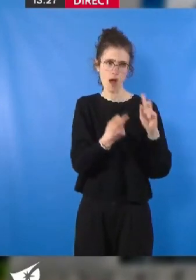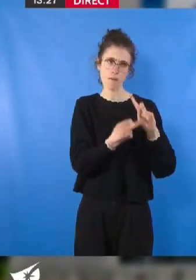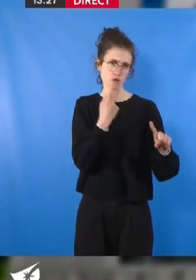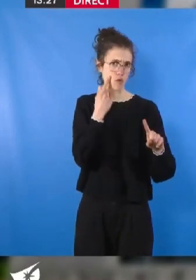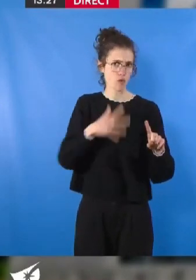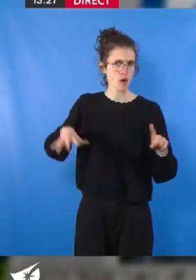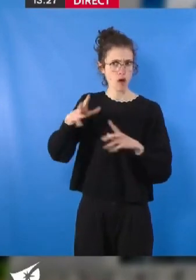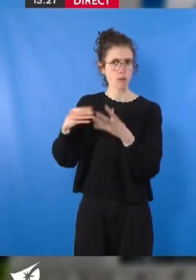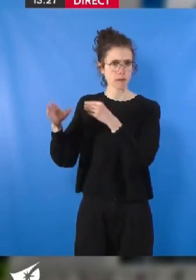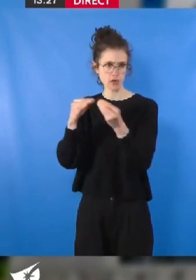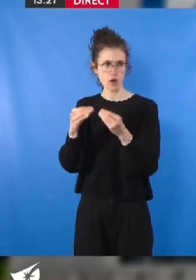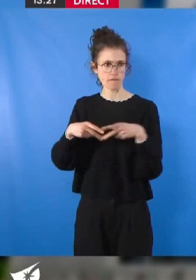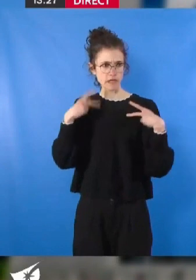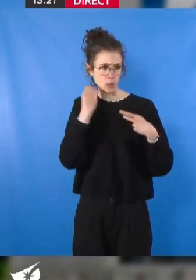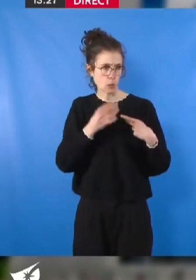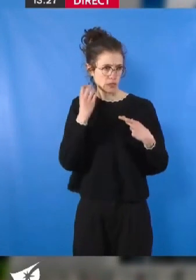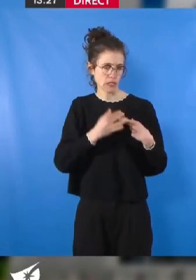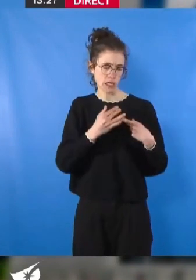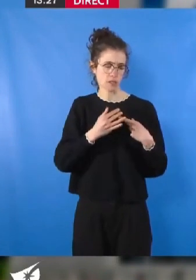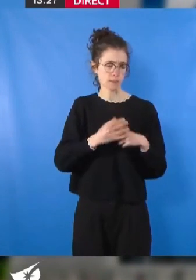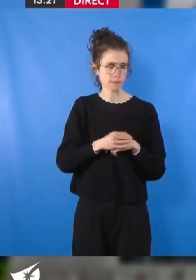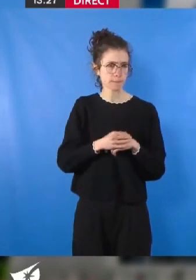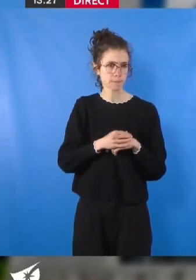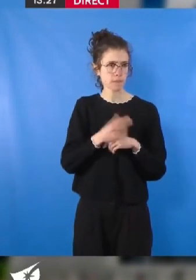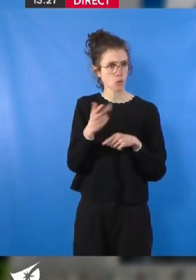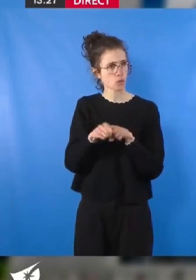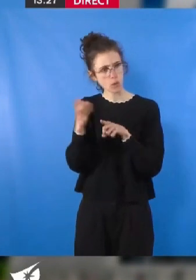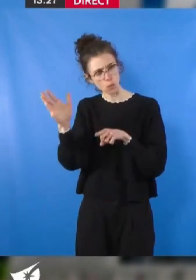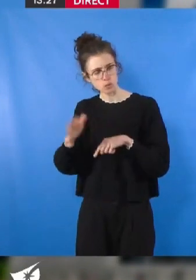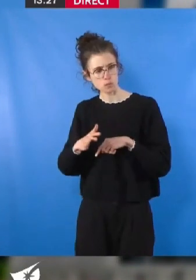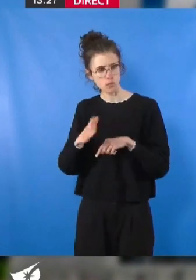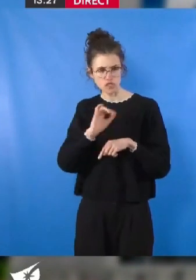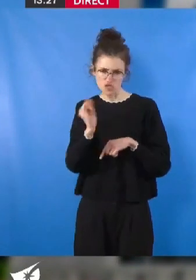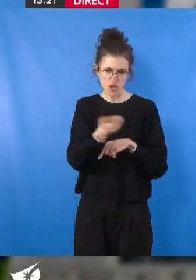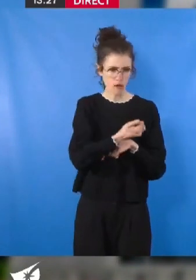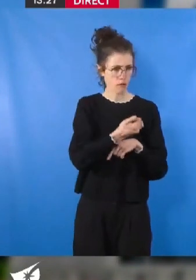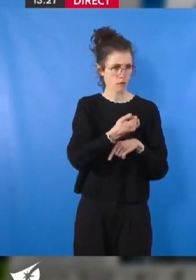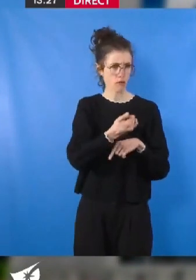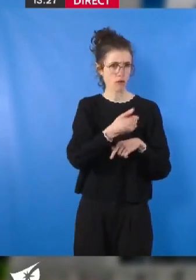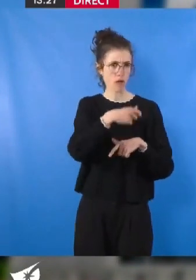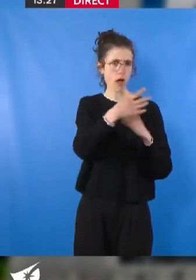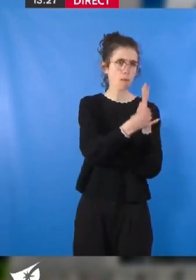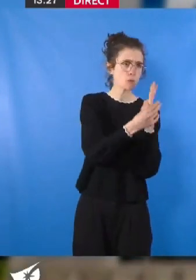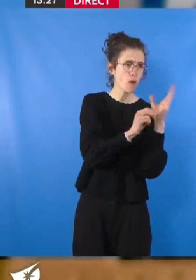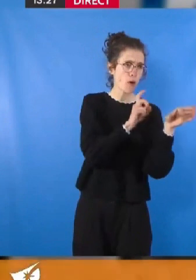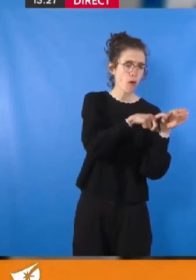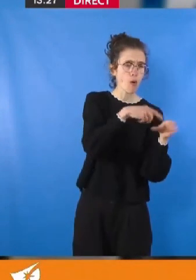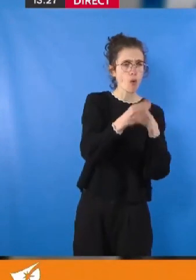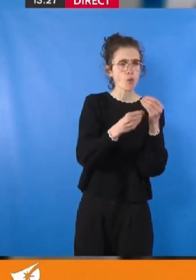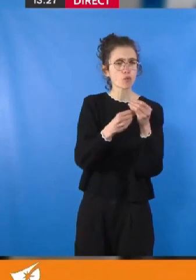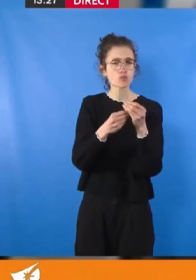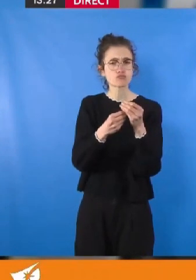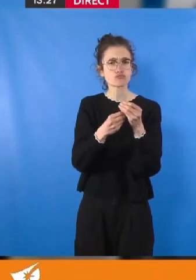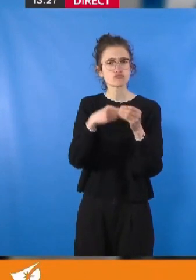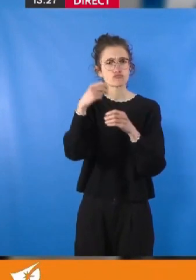au-delà. Cette délibération est suivie de près par de nombreux abonnés et usagers des services de transports publics. La